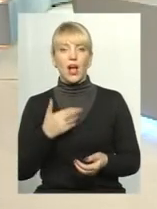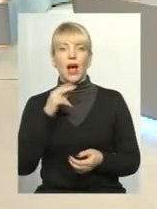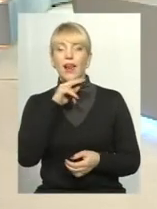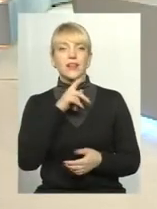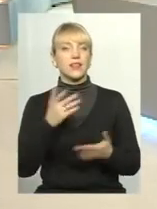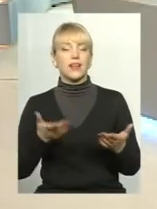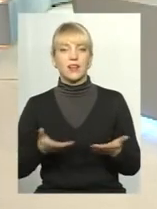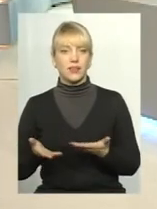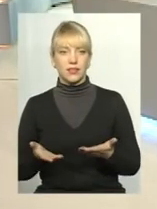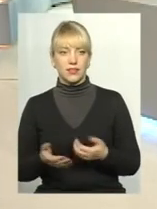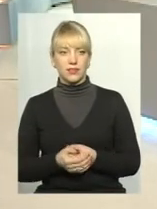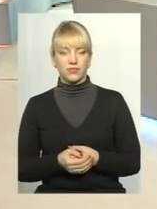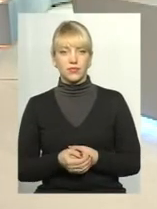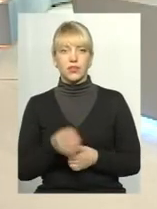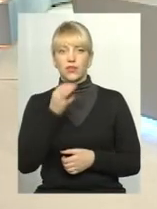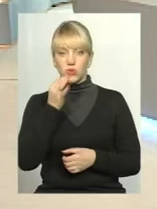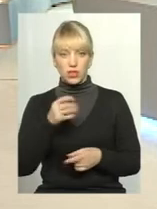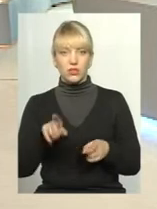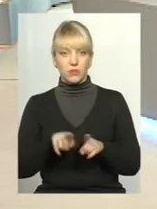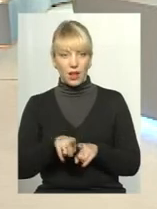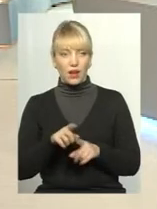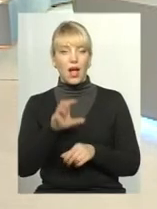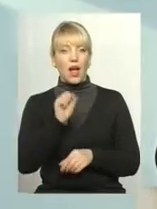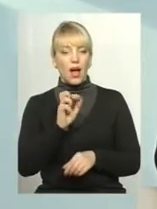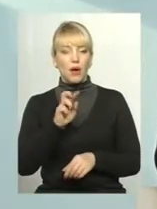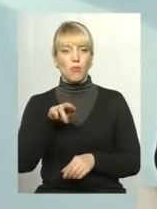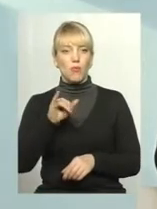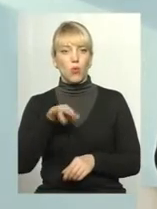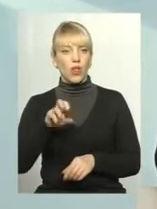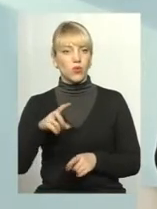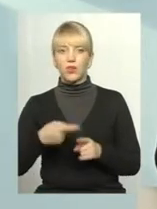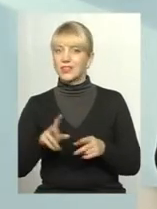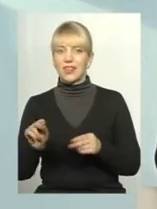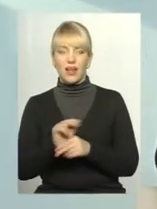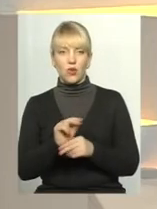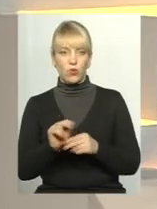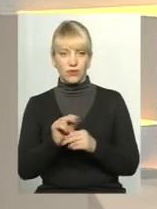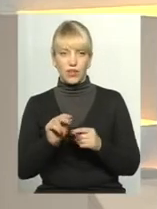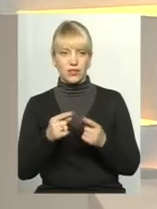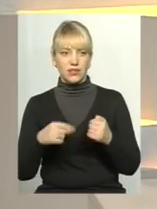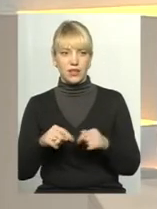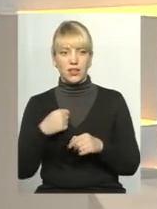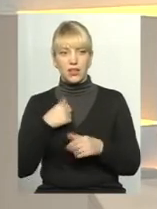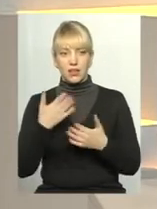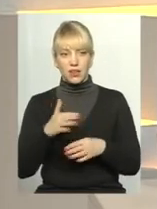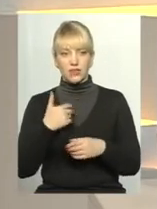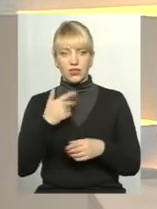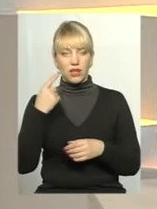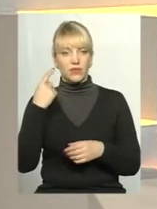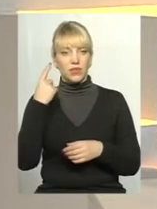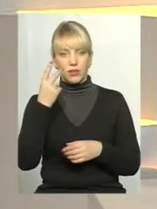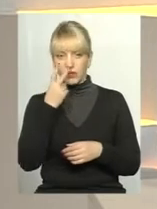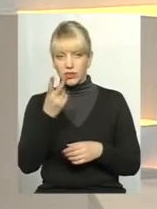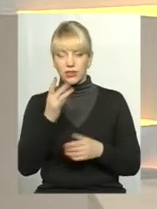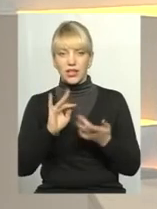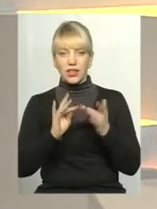Ліки, ну, скажімо так, амбулаторія, це не є лікувальним закладом. Ну, я джерела інтернет